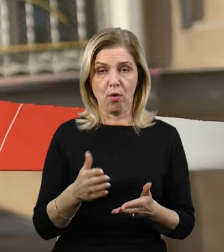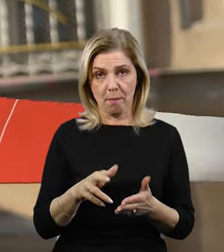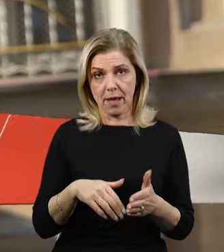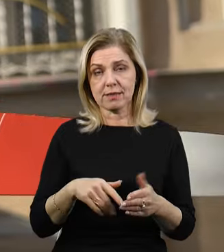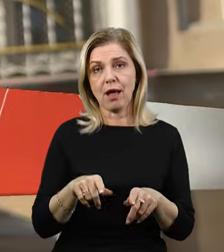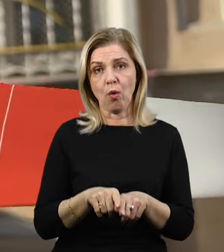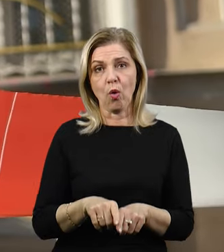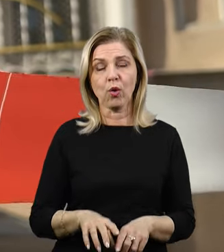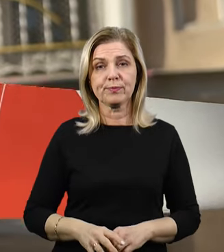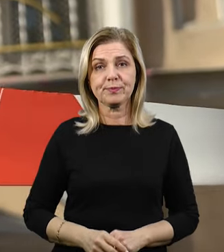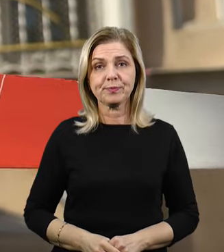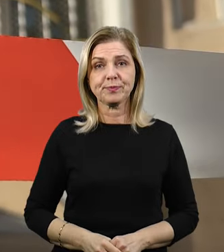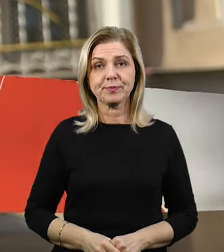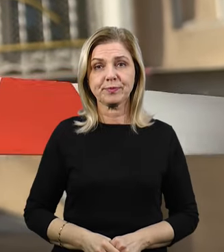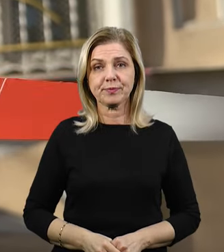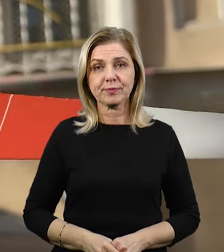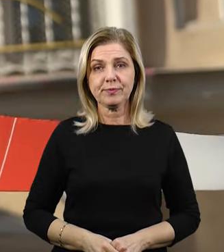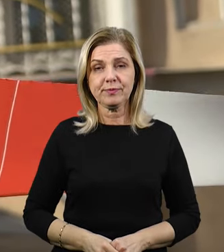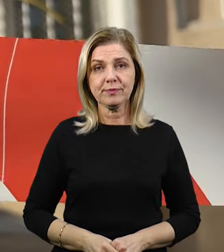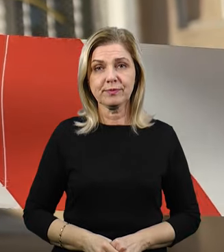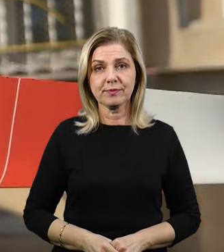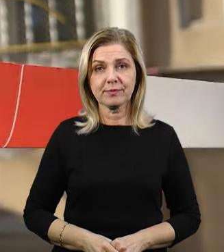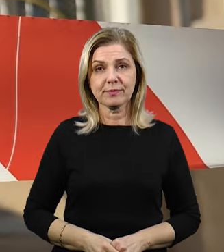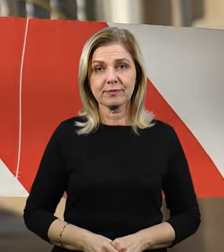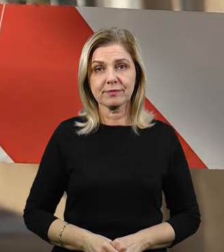Валентина Гурова, Суспільне, новини, Миколаїв.